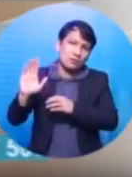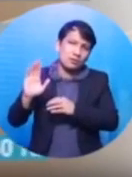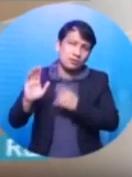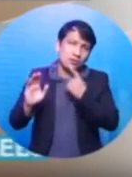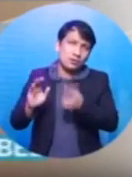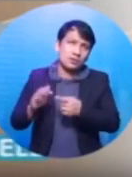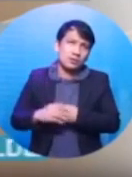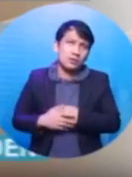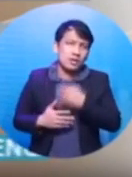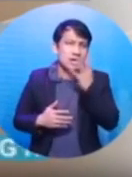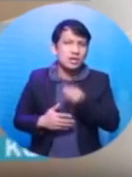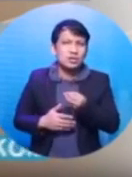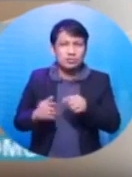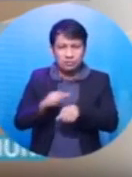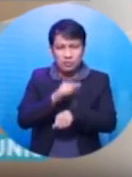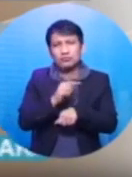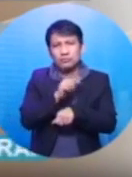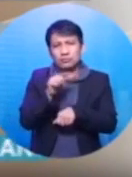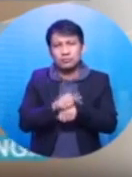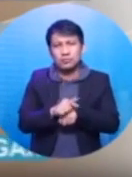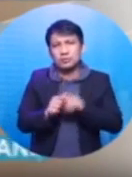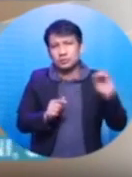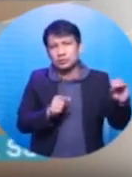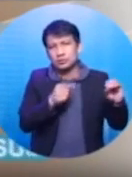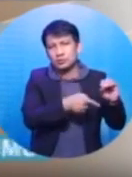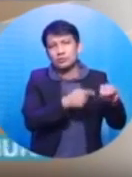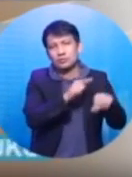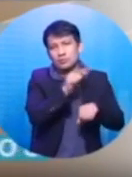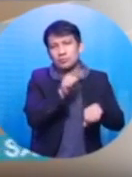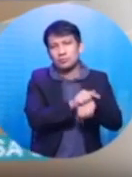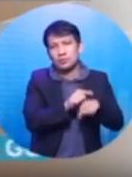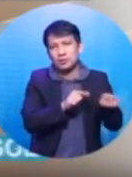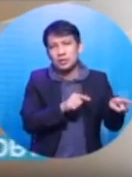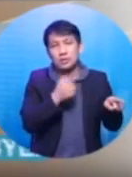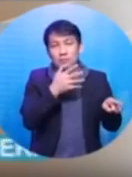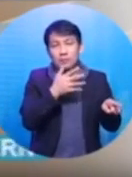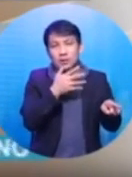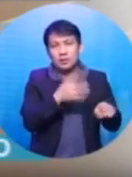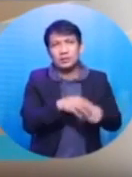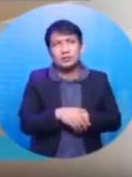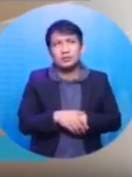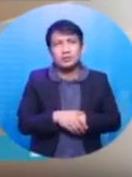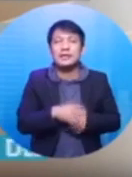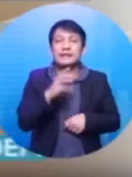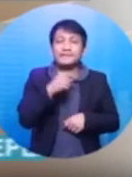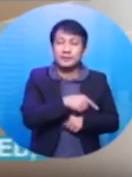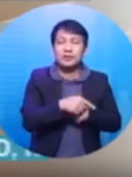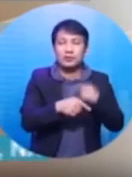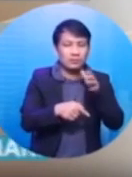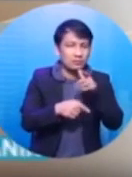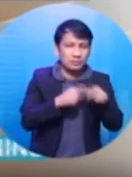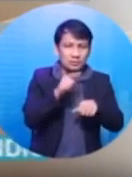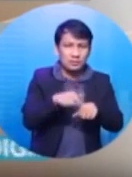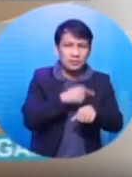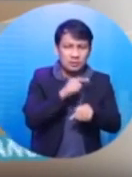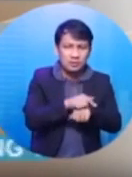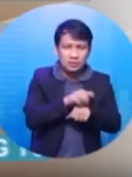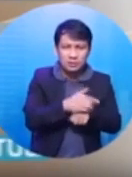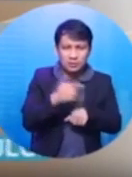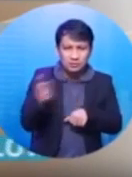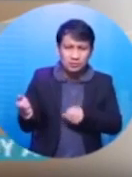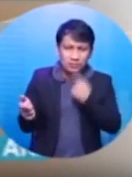nagsabi sa Sino mayari ng lupa? Siya po. Siya po mismo nagsabi sa amin nun. Kaya nga, so siya mayari ng lupa. Kaya siguro,